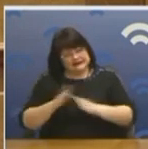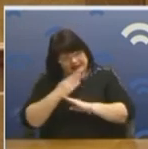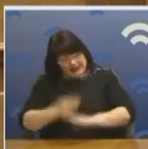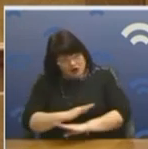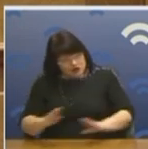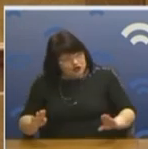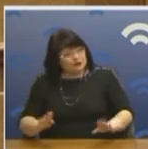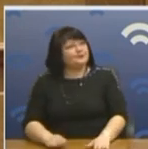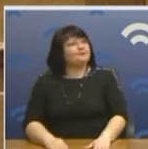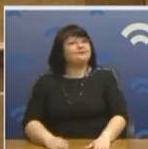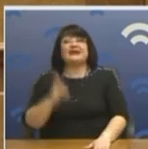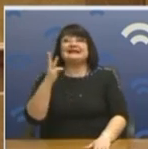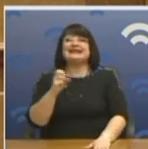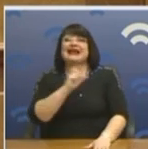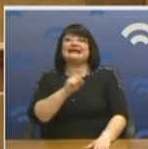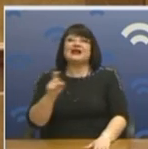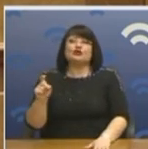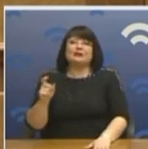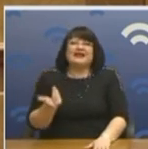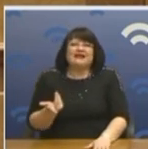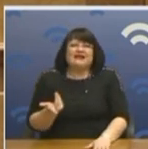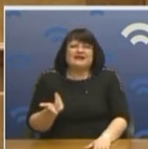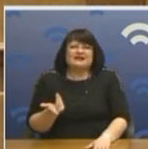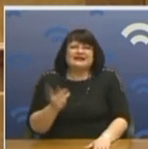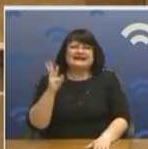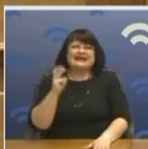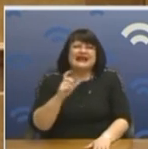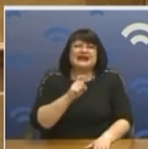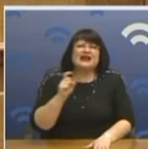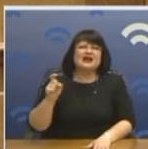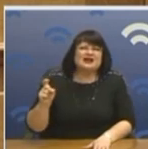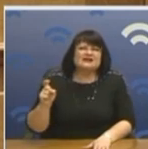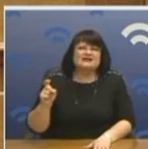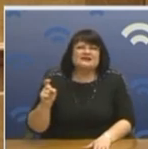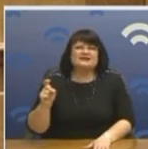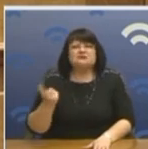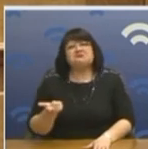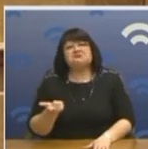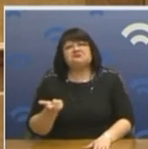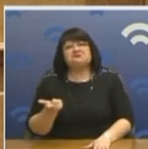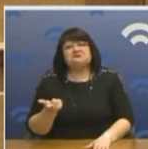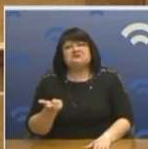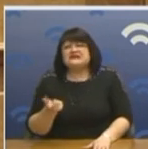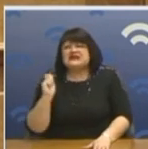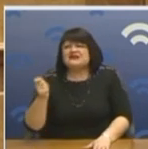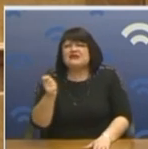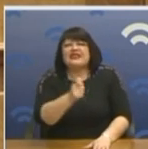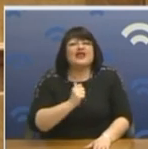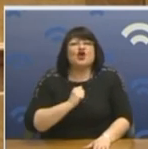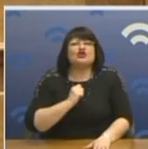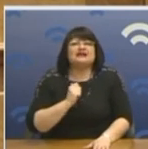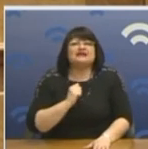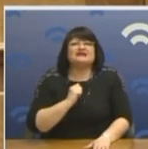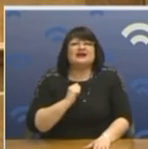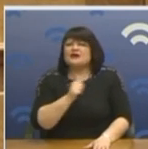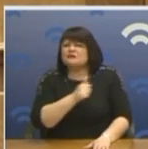Κλείνοντας, 30 εκατομμύρια σε δυτικές κλινικές. 30 εκατομμύρια σε ιδιότητες. Και εγώ ιδιότητα, δώσε κάνα εκατομμύρια και σε εμένα. Γιατί μόνο σε